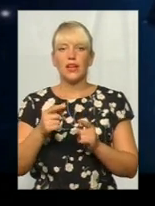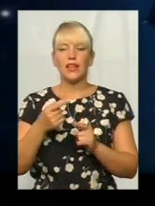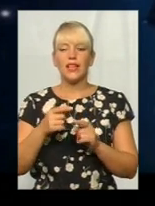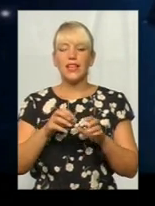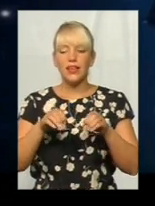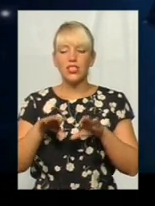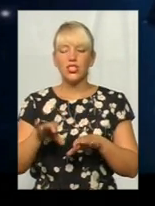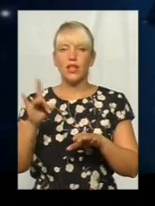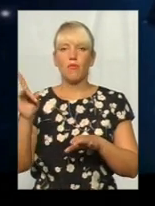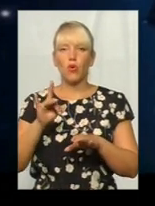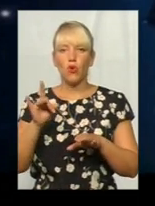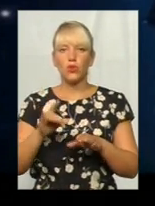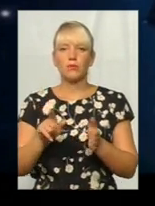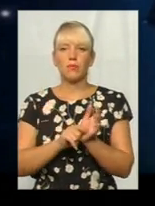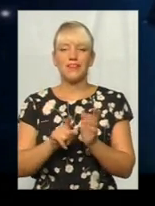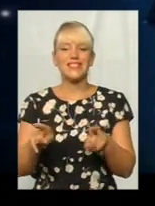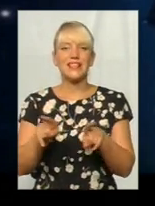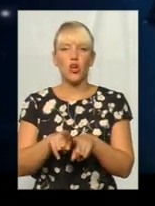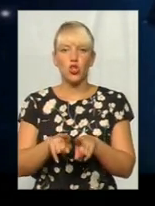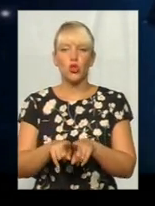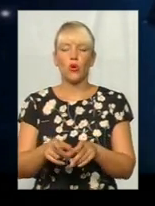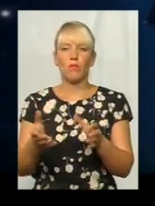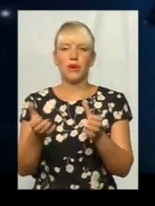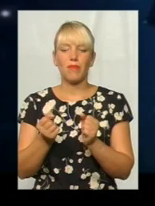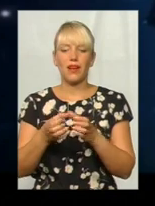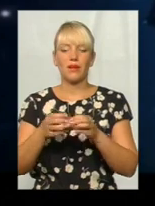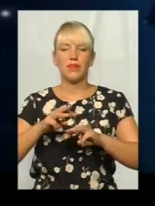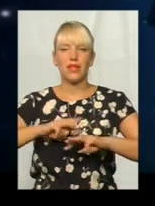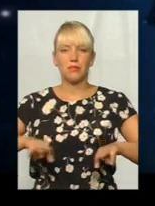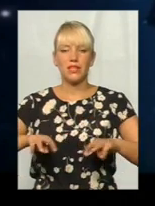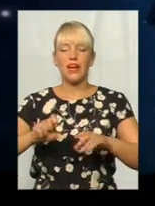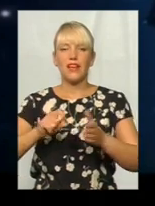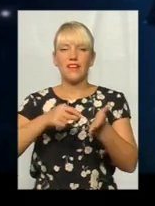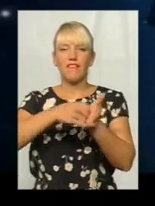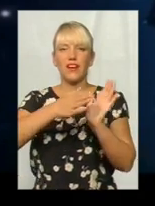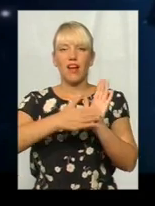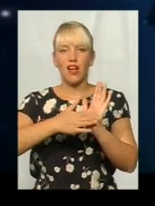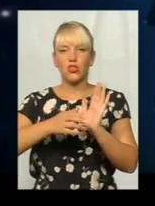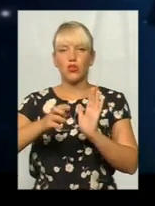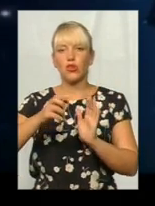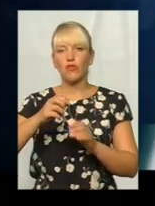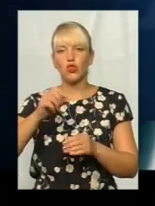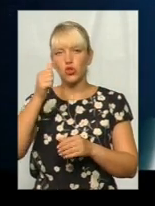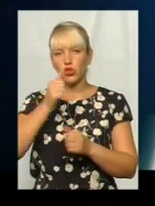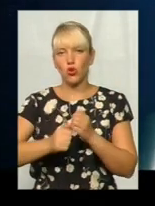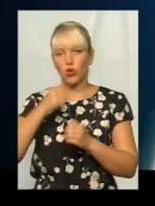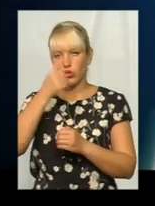одно приймає Кабінет міністрів і вказує в щорічному державному відпочті країни.